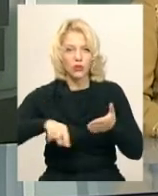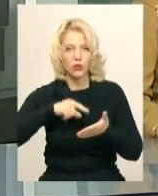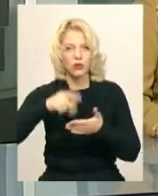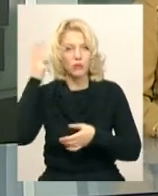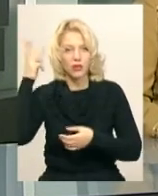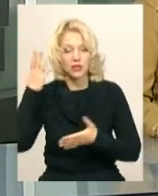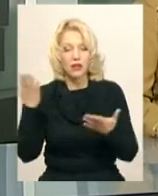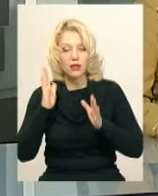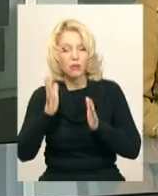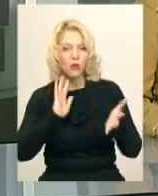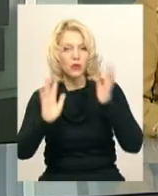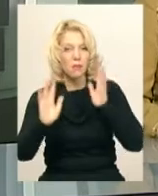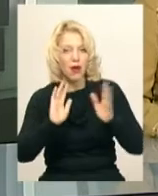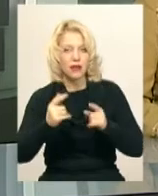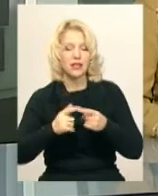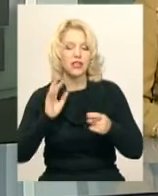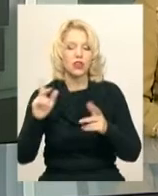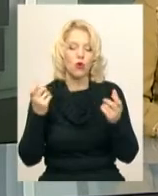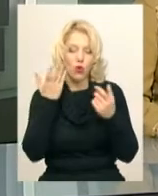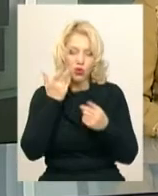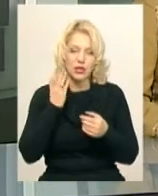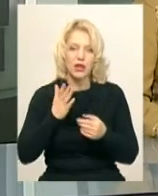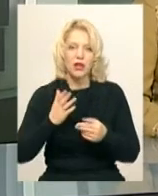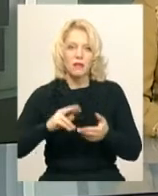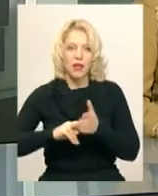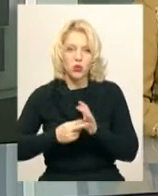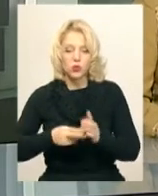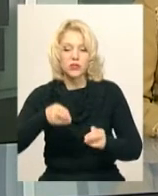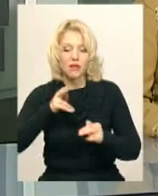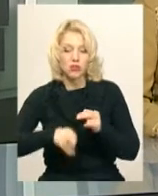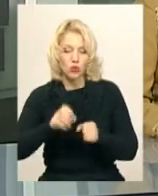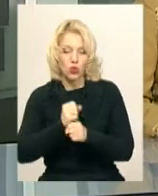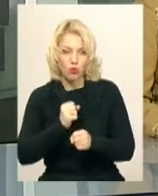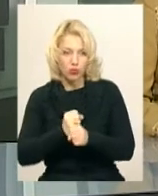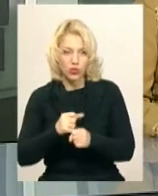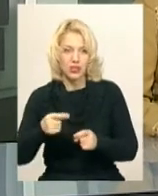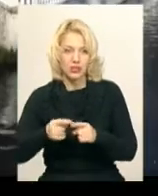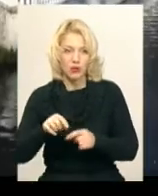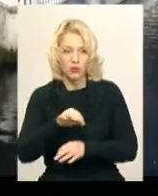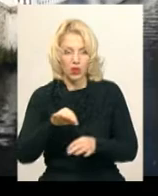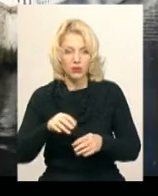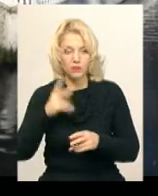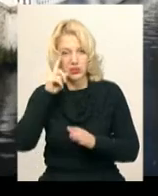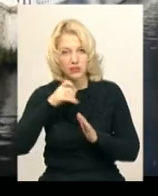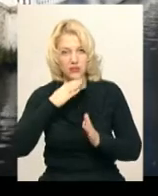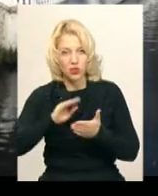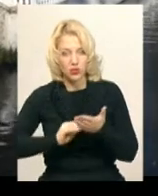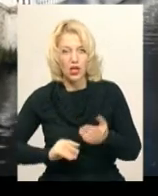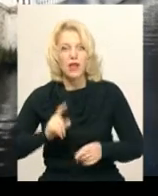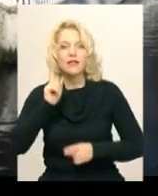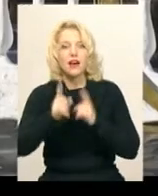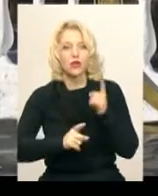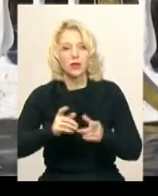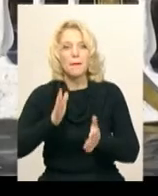буде парк та коли архітектори планують завершити роботу над проєктом, дізнавалася Наталія Сідова. На реконструкцію парку